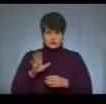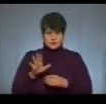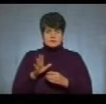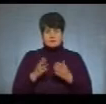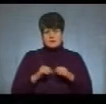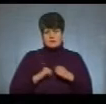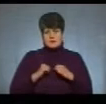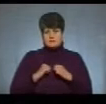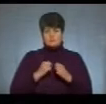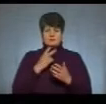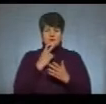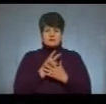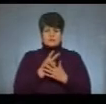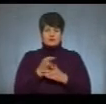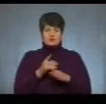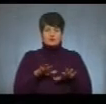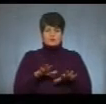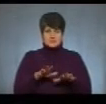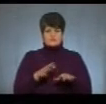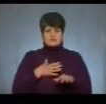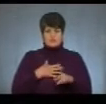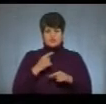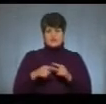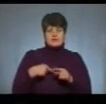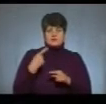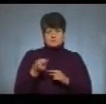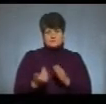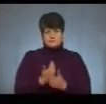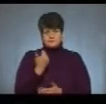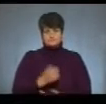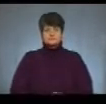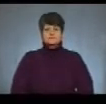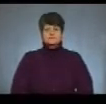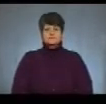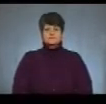намагатимемось висвітати вам їхню позицію у наших наступних інформаційних випусках.